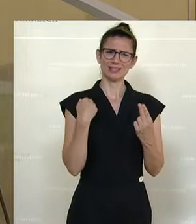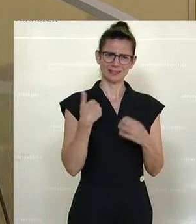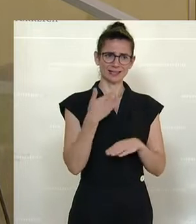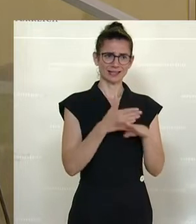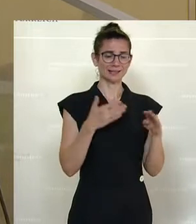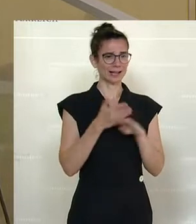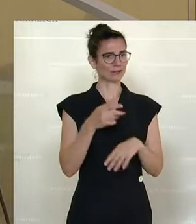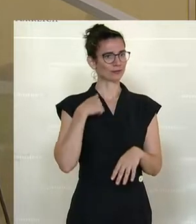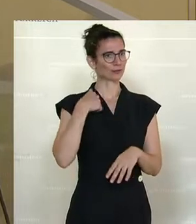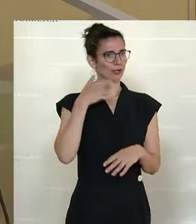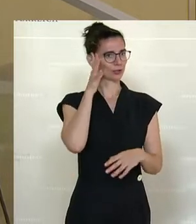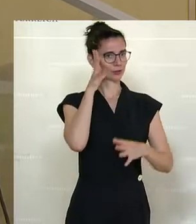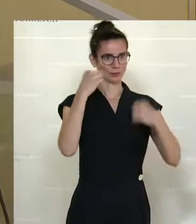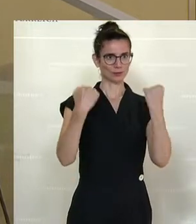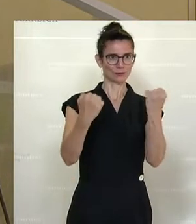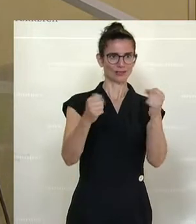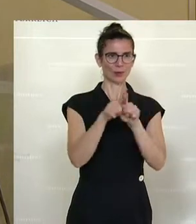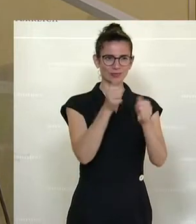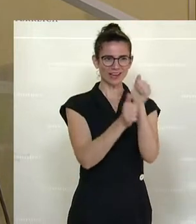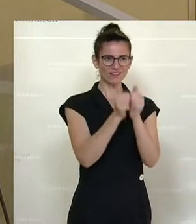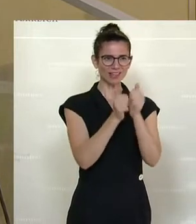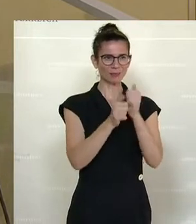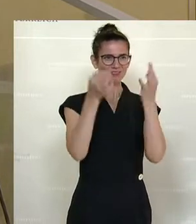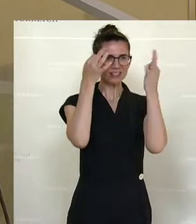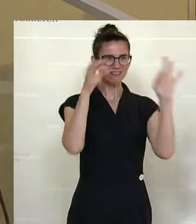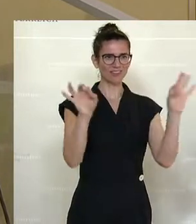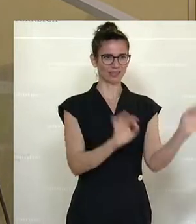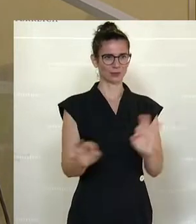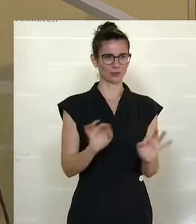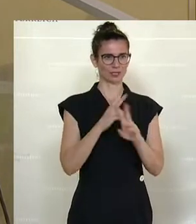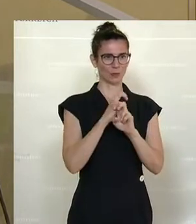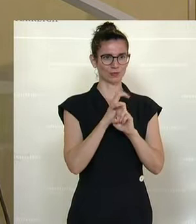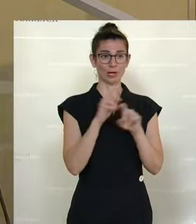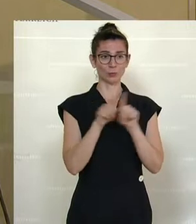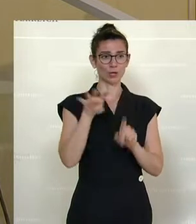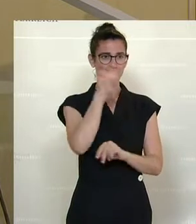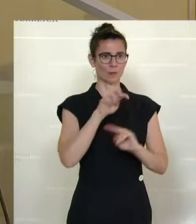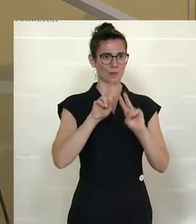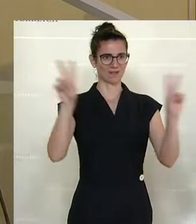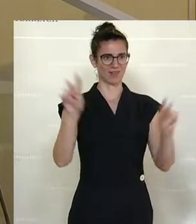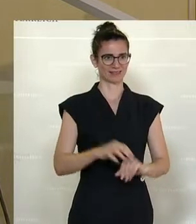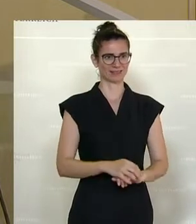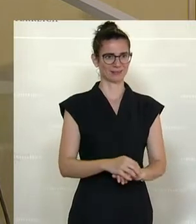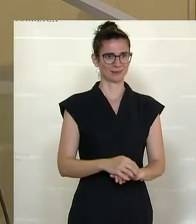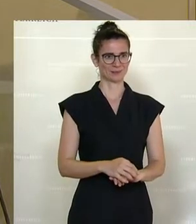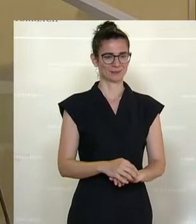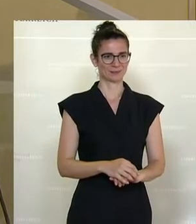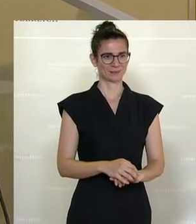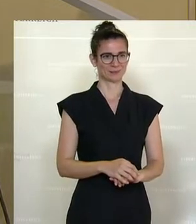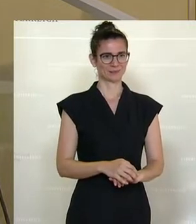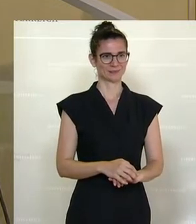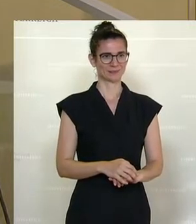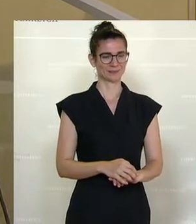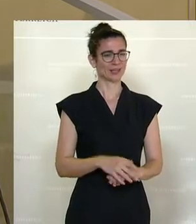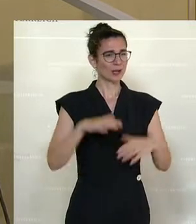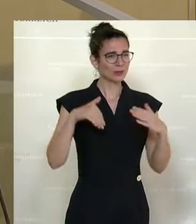zukunftsfitten, zu einer wettbewerbsfähigen Industrie in Österreich, in Europa. Und es eröffnet völlig neue